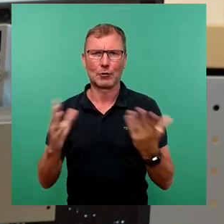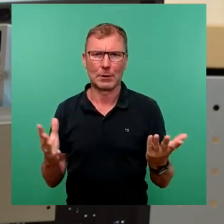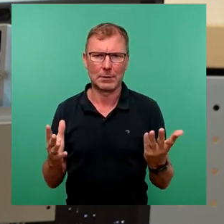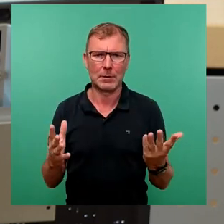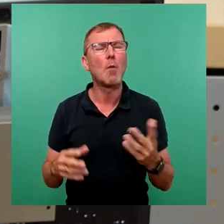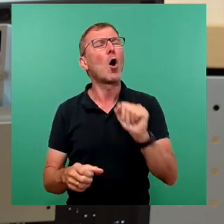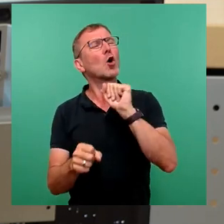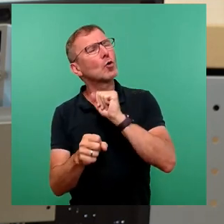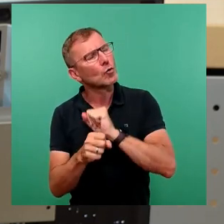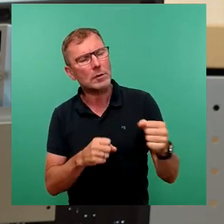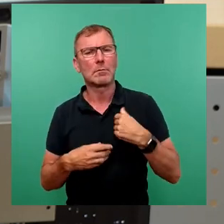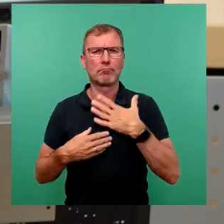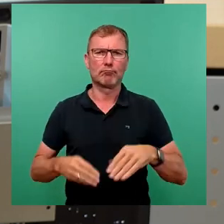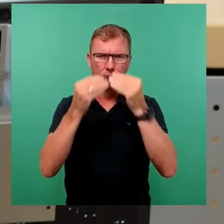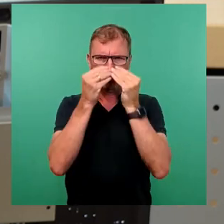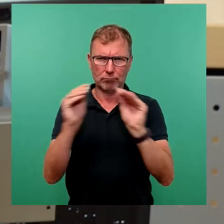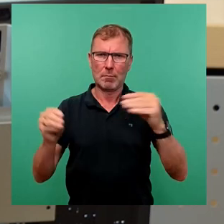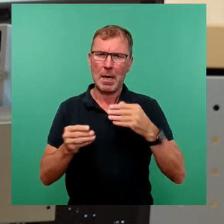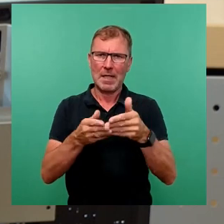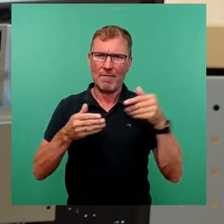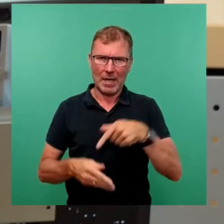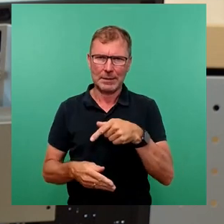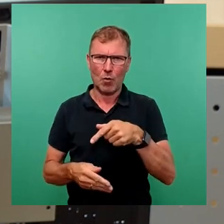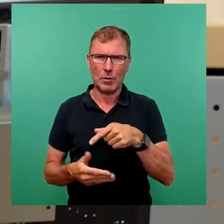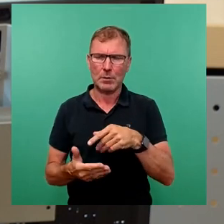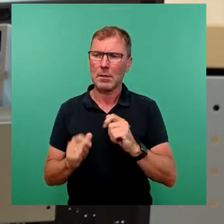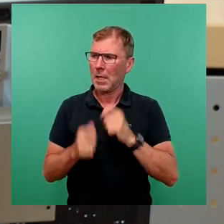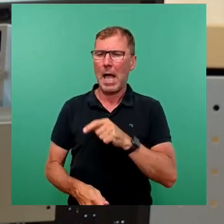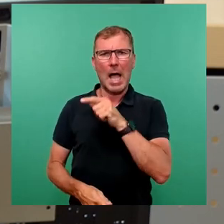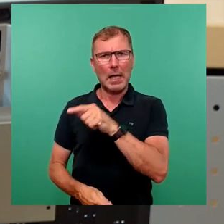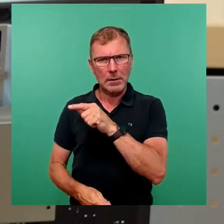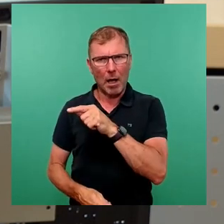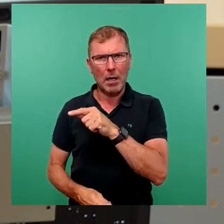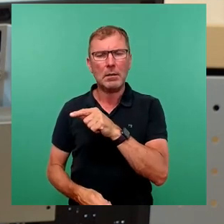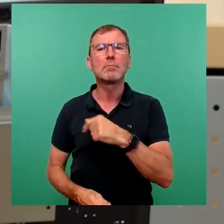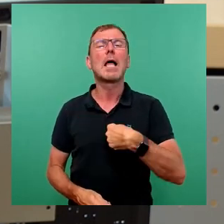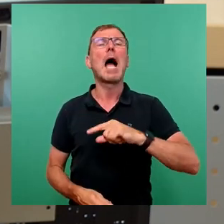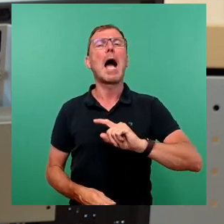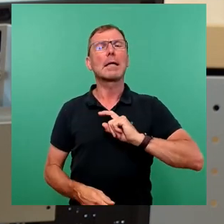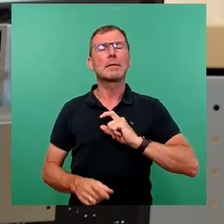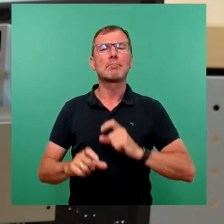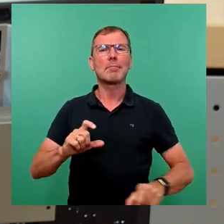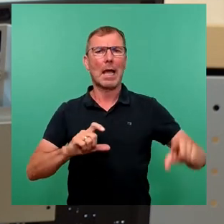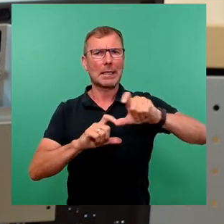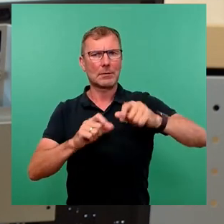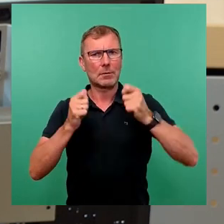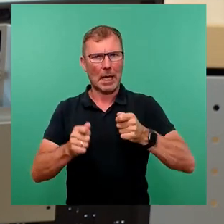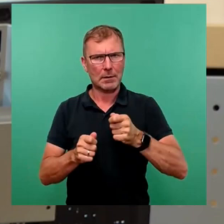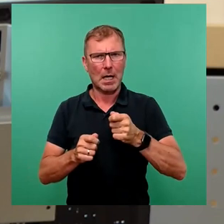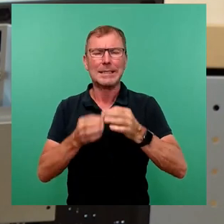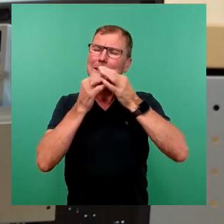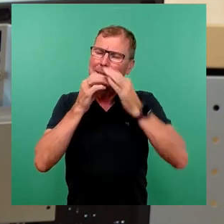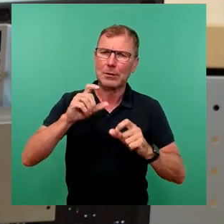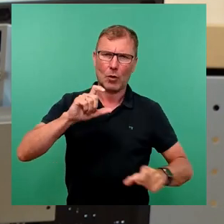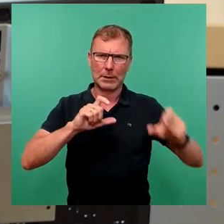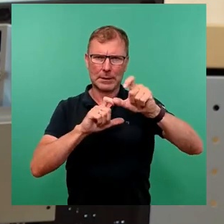anzukündigen, dass meine Fraktion den vorliegenden Antrag mit einem eigenen Ergänzungsantrag konkretisieren wird, der zumindest